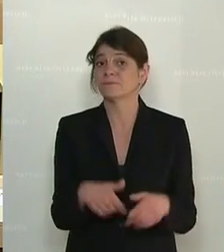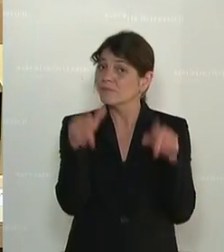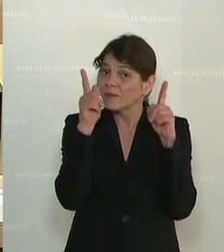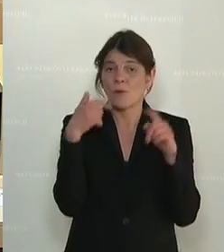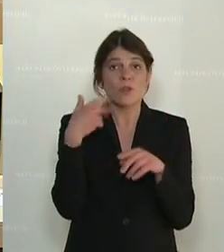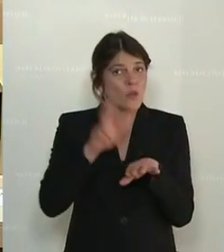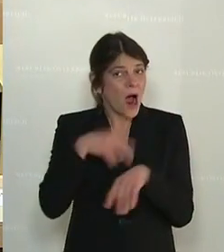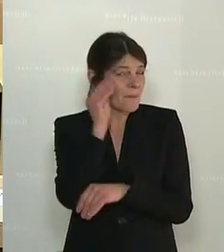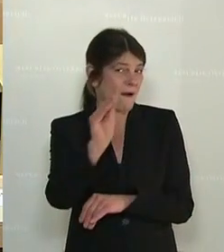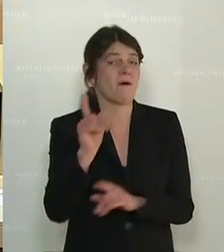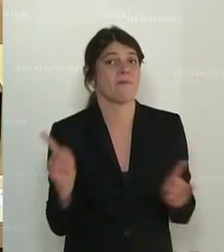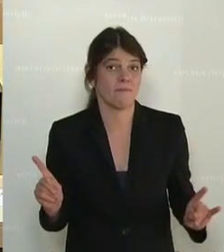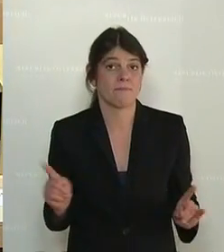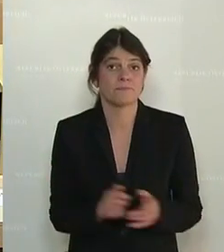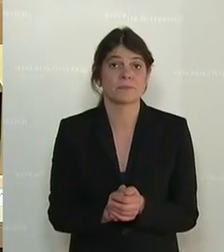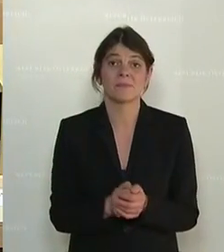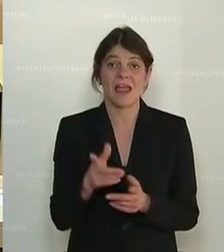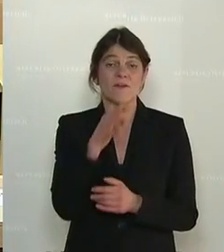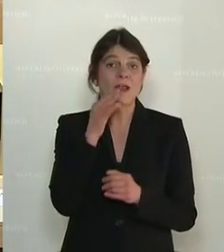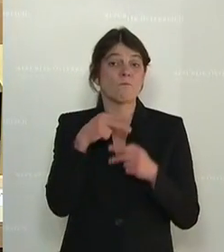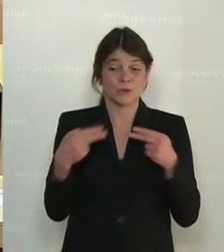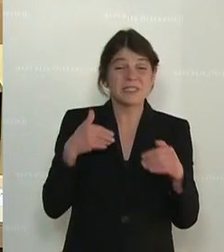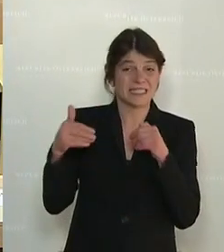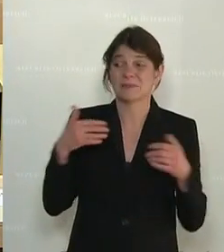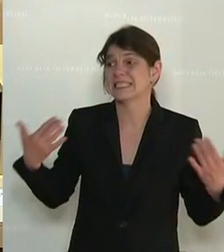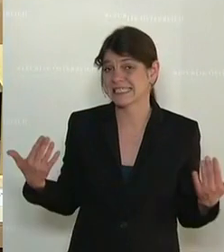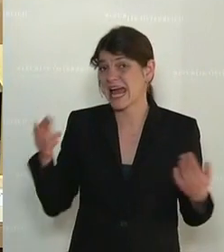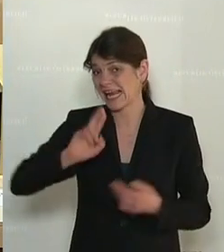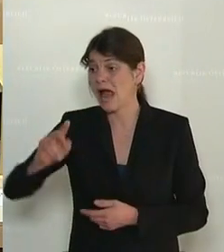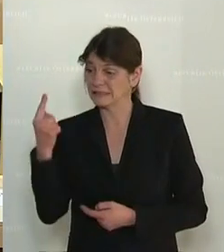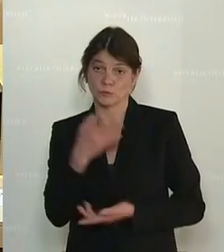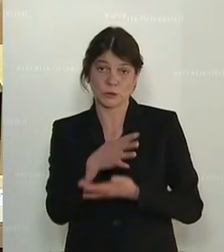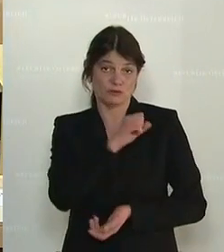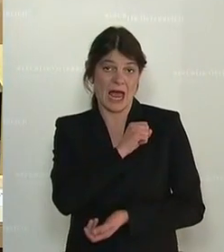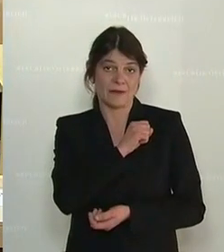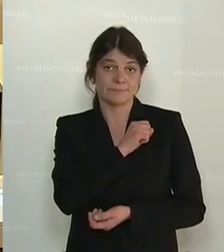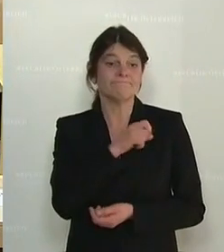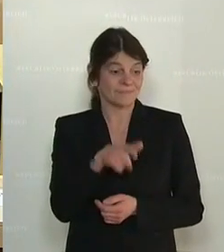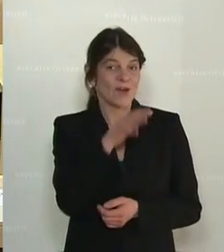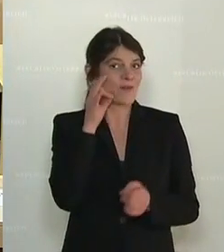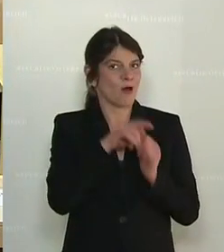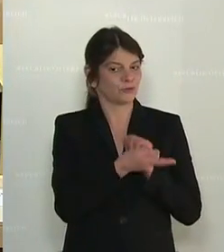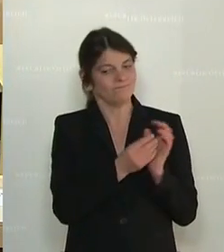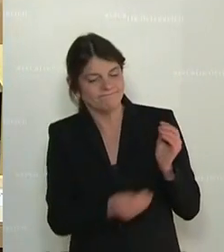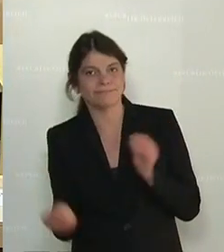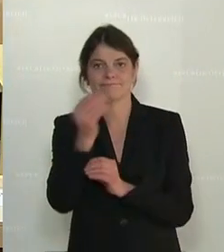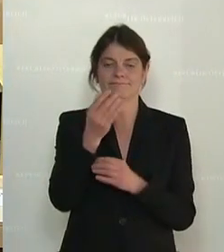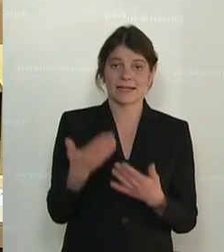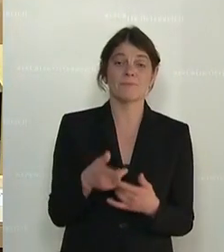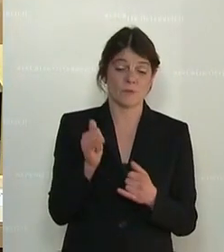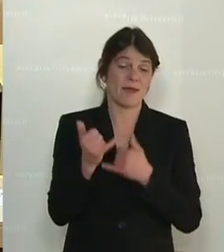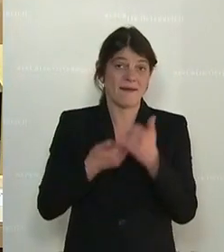möchte ich hier noch einmal darauf hinweisen, dass es Frau Bundesminister Raab gelungen ist, eine Erhöhung zu erzielen. Und für das Jahr